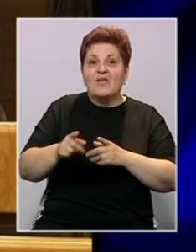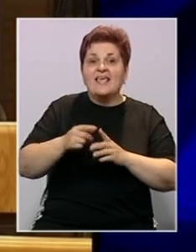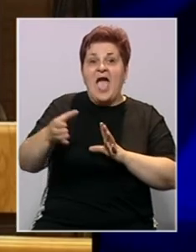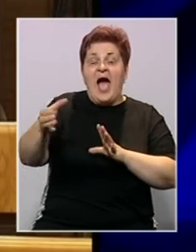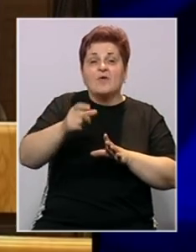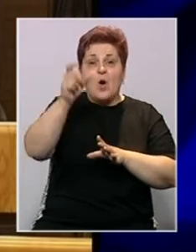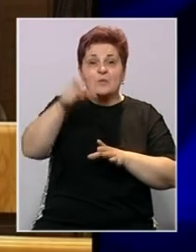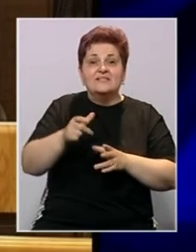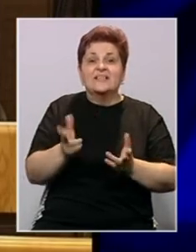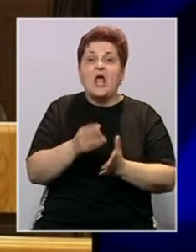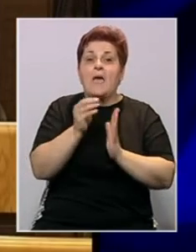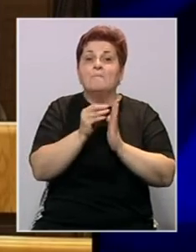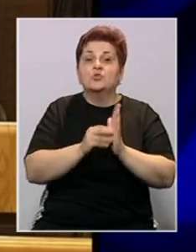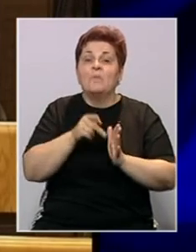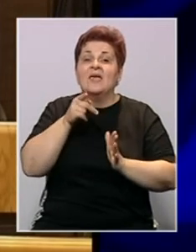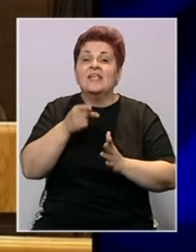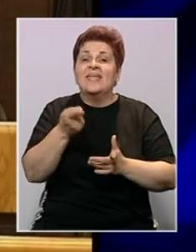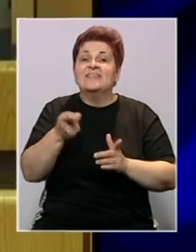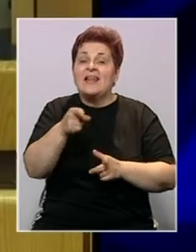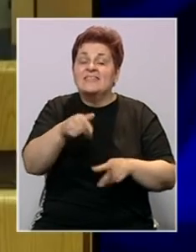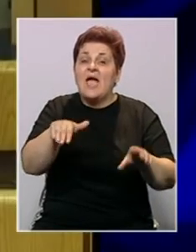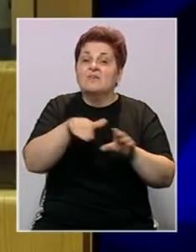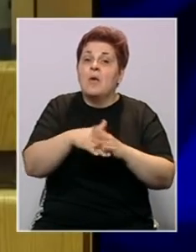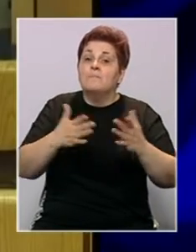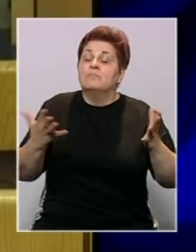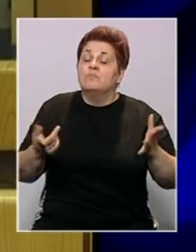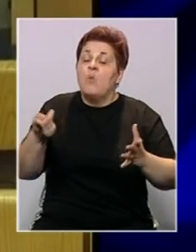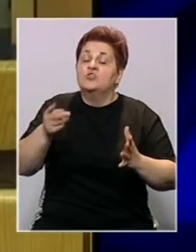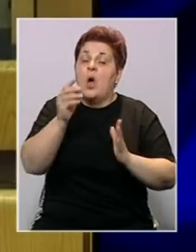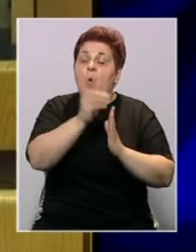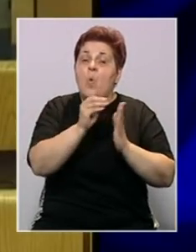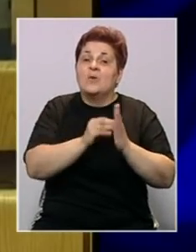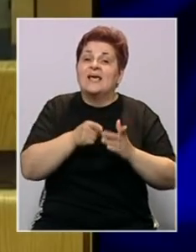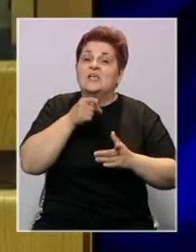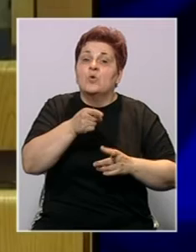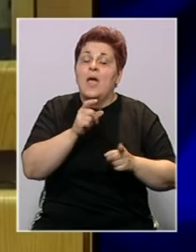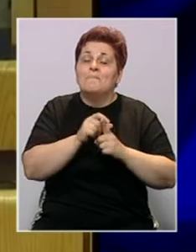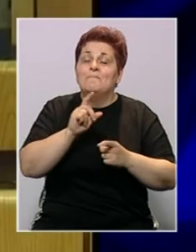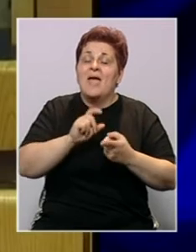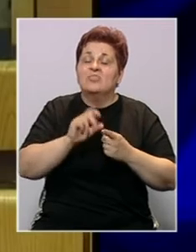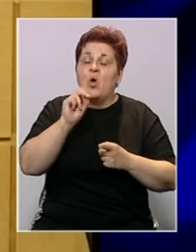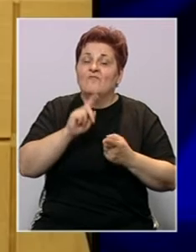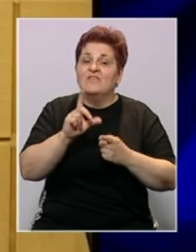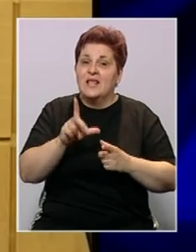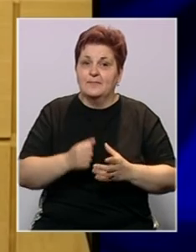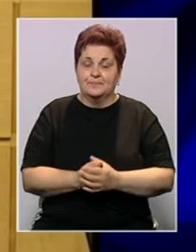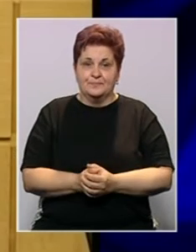angažovanja osoba zatražiti podatak o tome da li je potencijalni uposlenik evidentiran u registru pedofila.